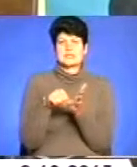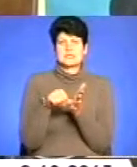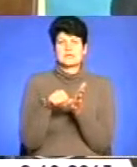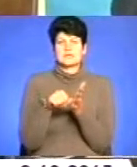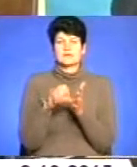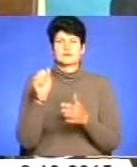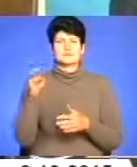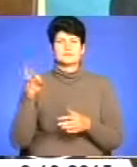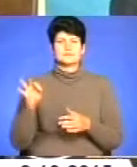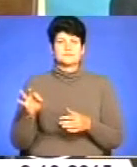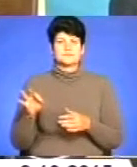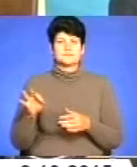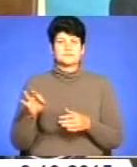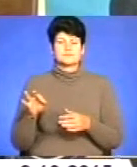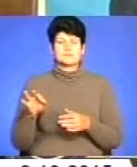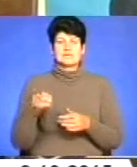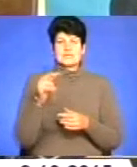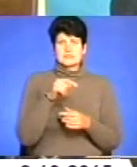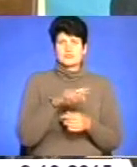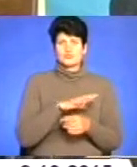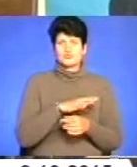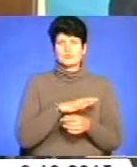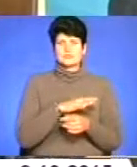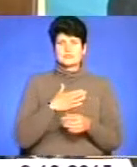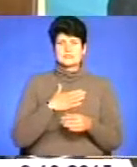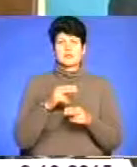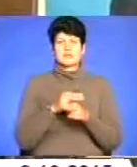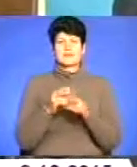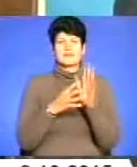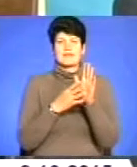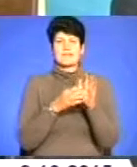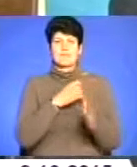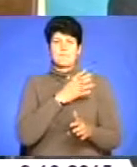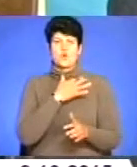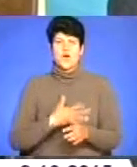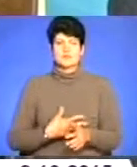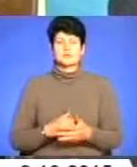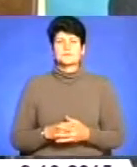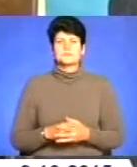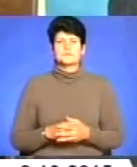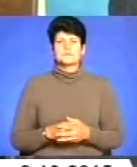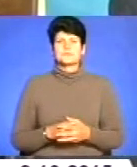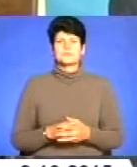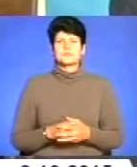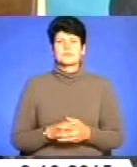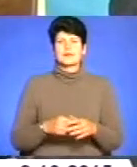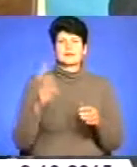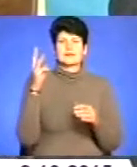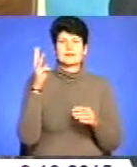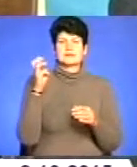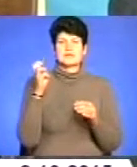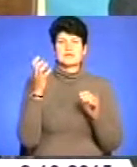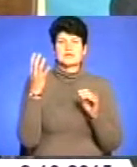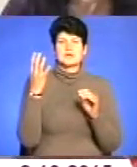антитетичної операції. З них були у нас на лікуванні 9 поранених та 348